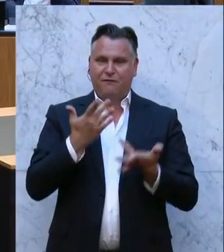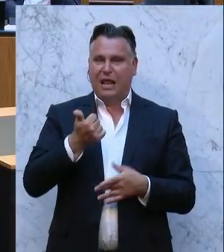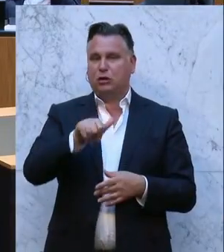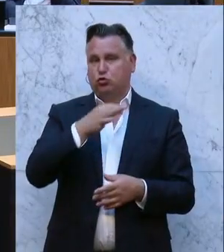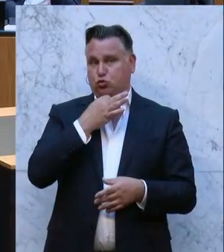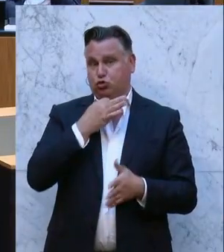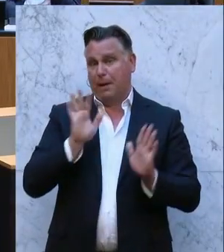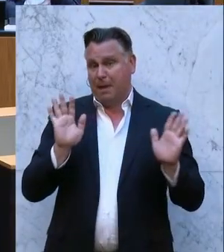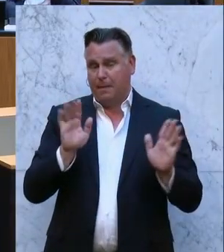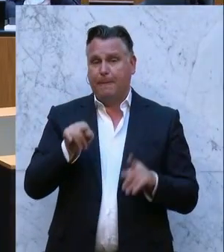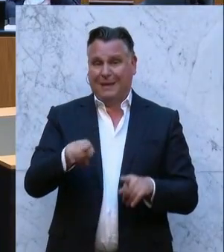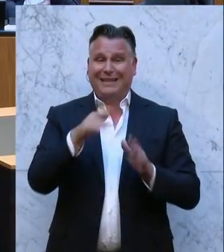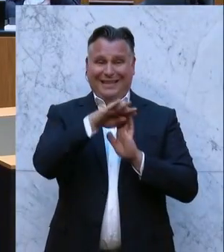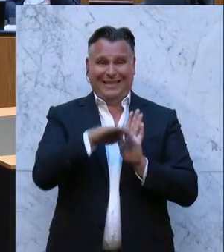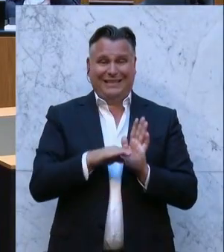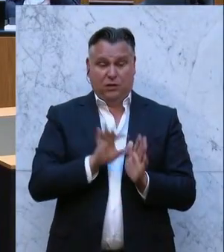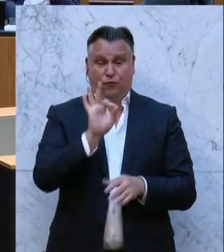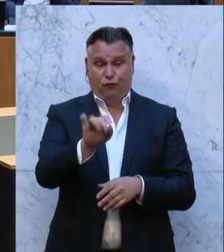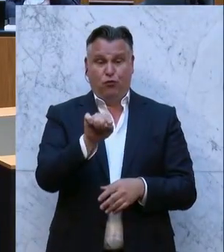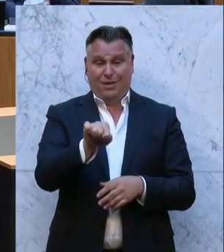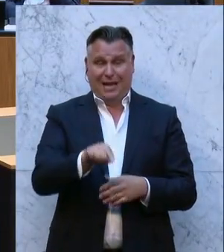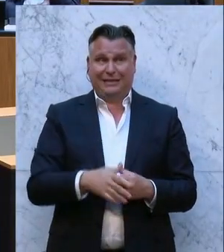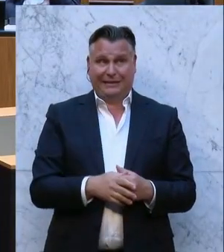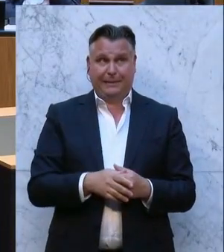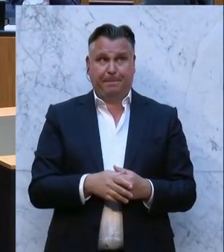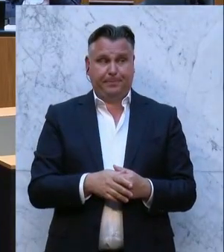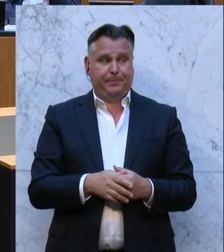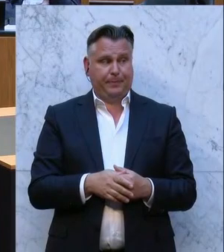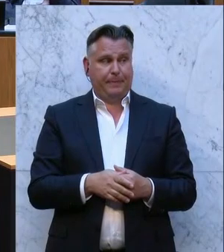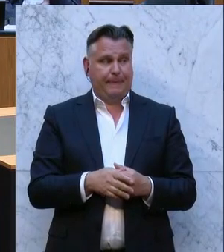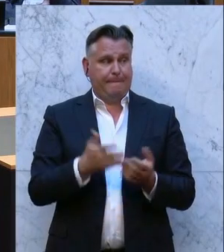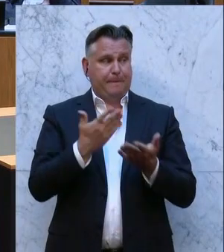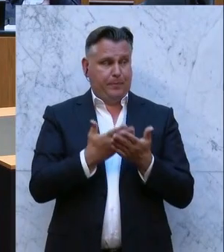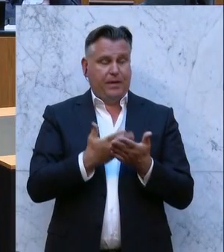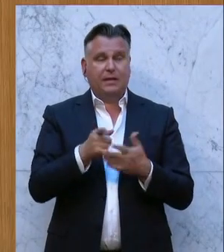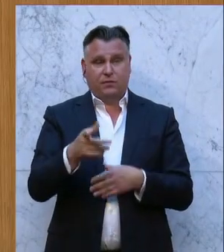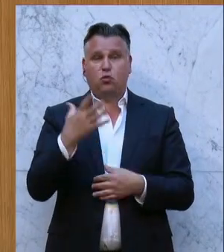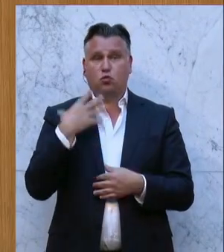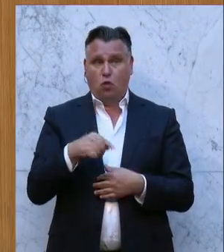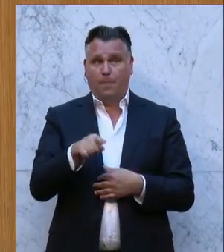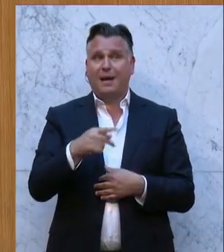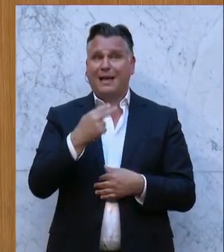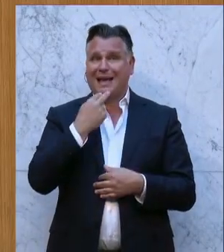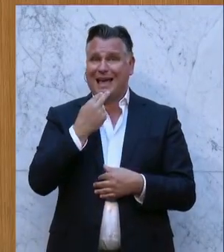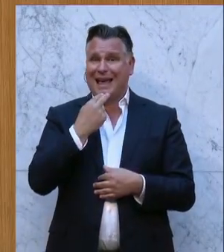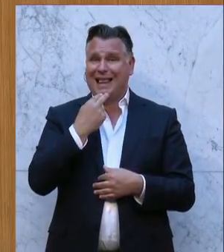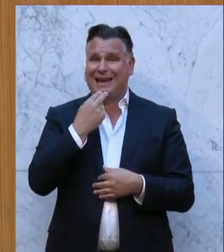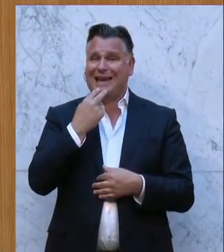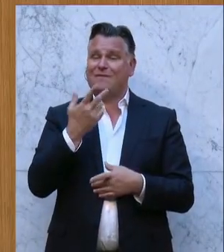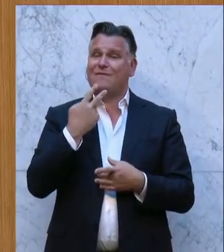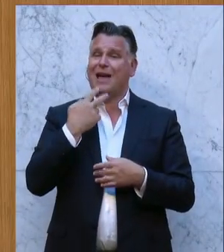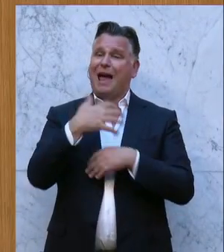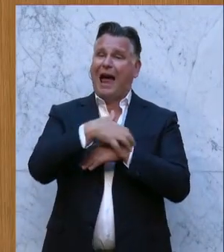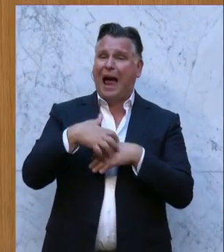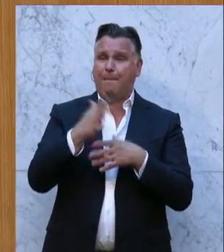das fördert dieses Gesetz. Und es berücksichtigt noch einmal energiearme Haushalte